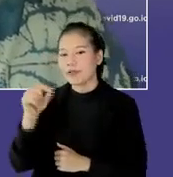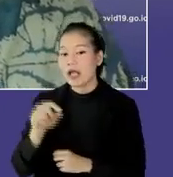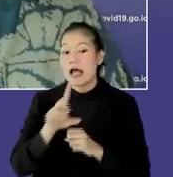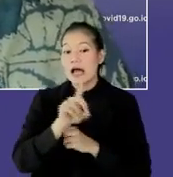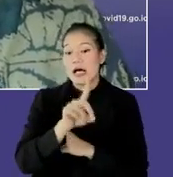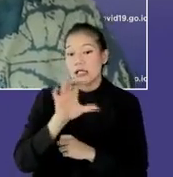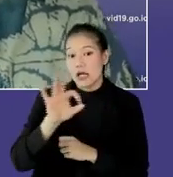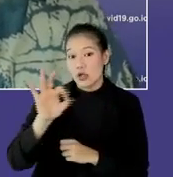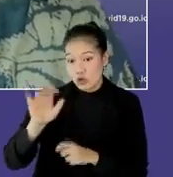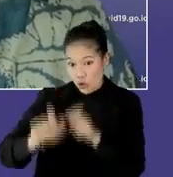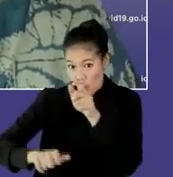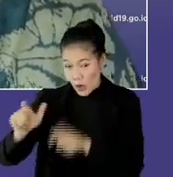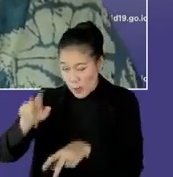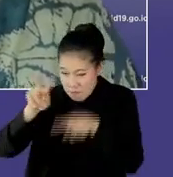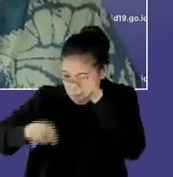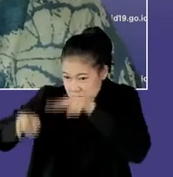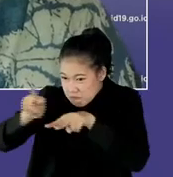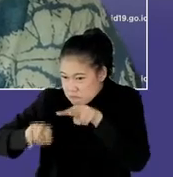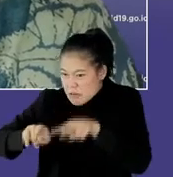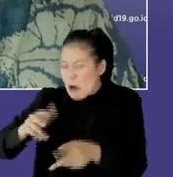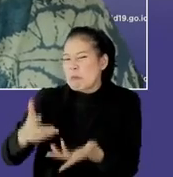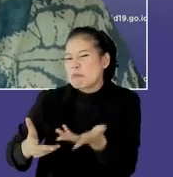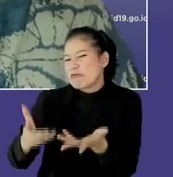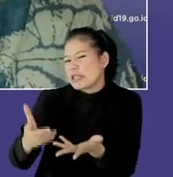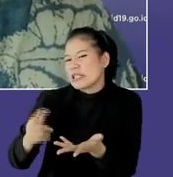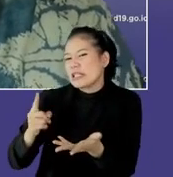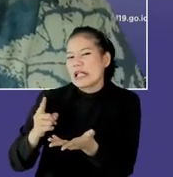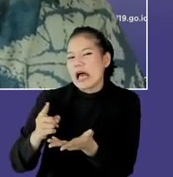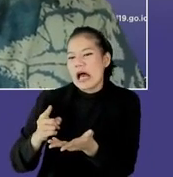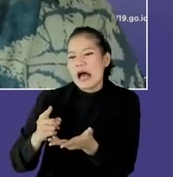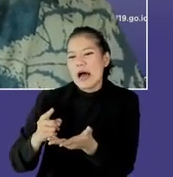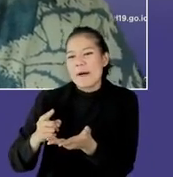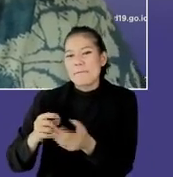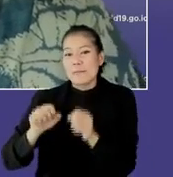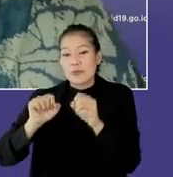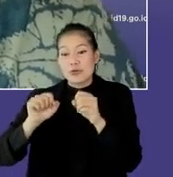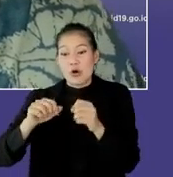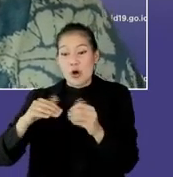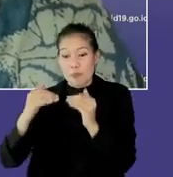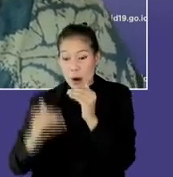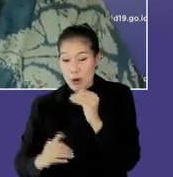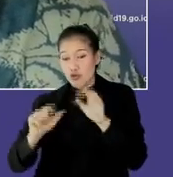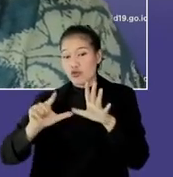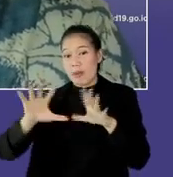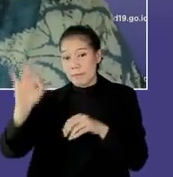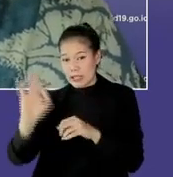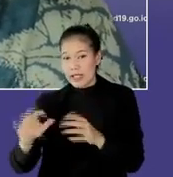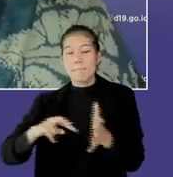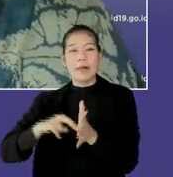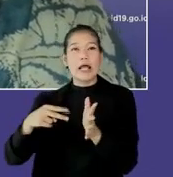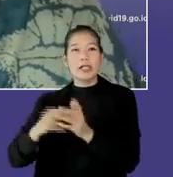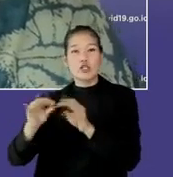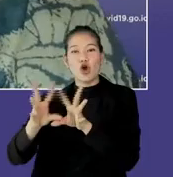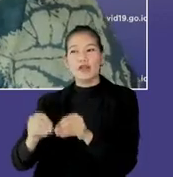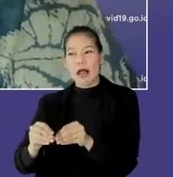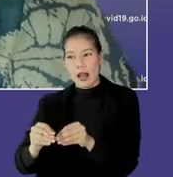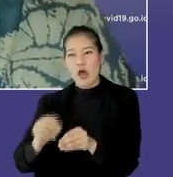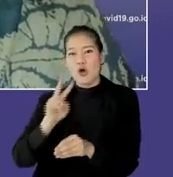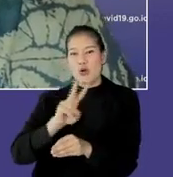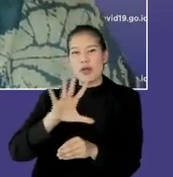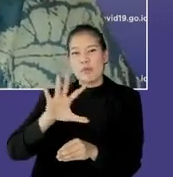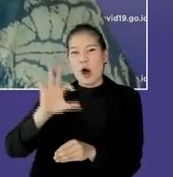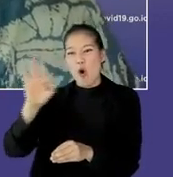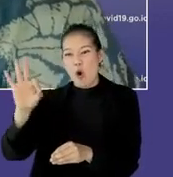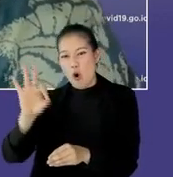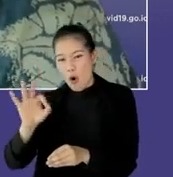100 orang yang dipantau, mungkin ada, kalau dia masih di bawah 75 persen, ada lebih dari, kurang dari 25